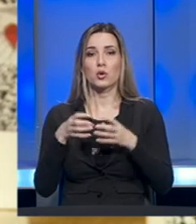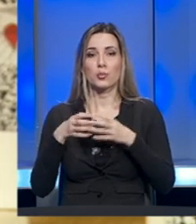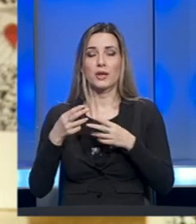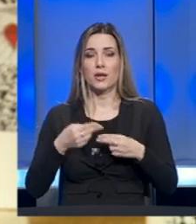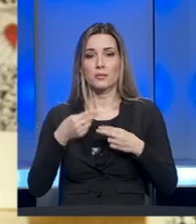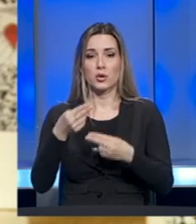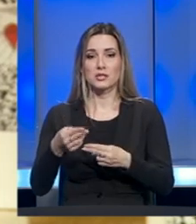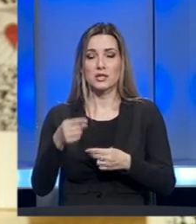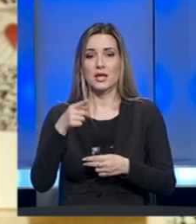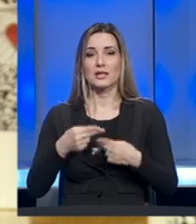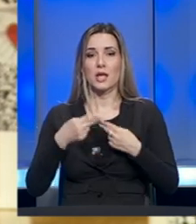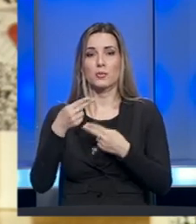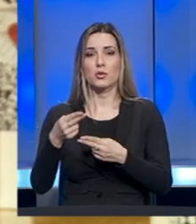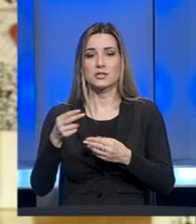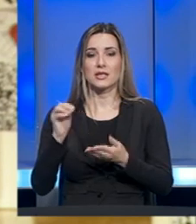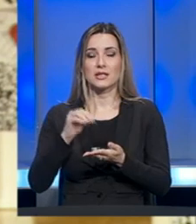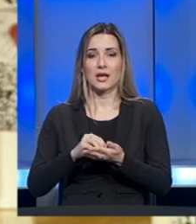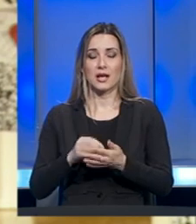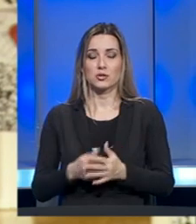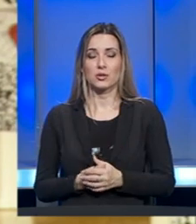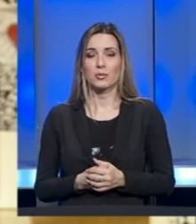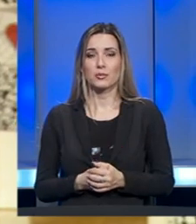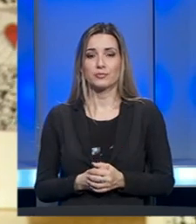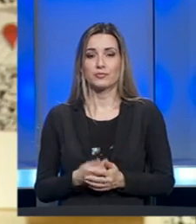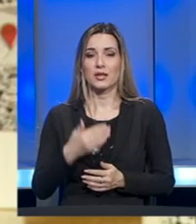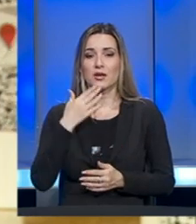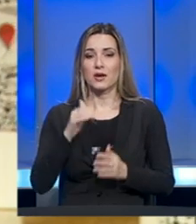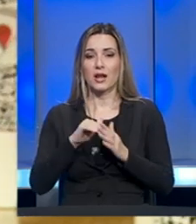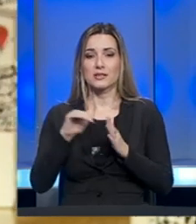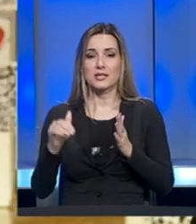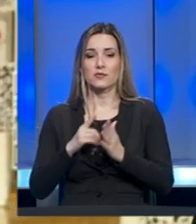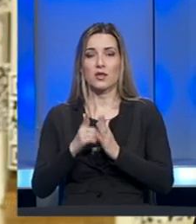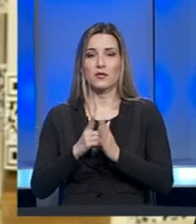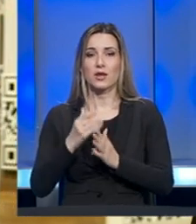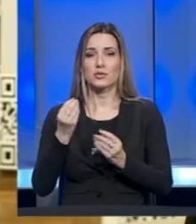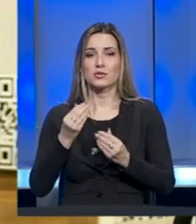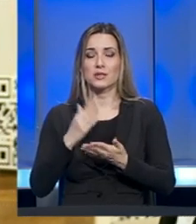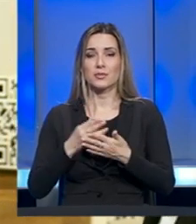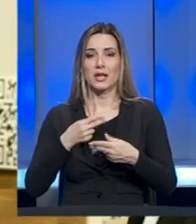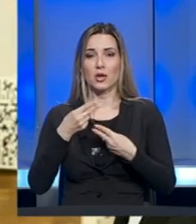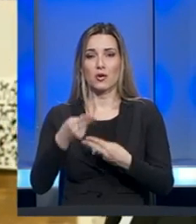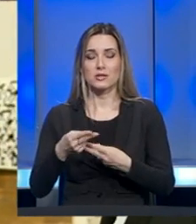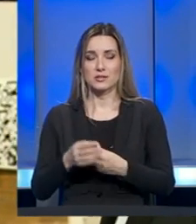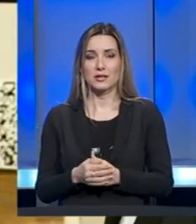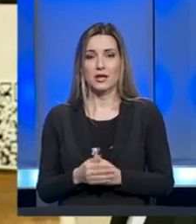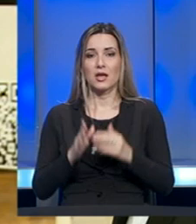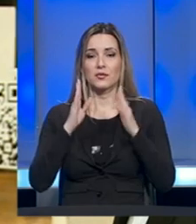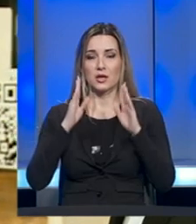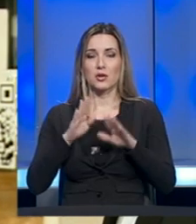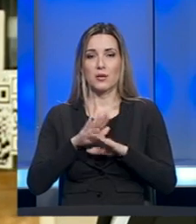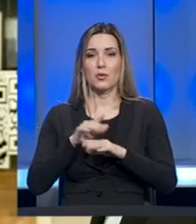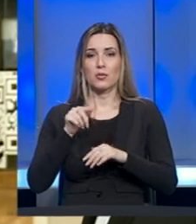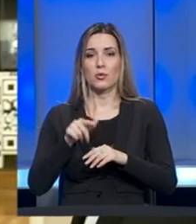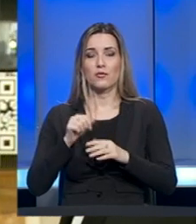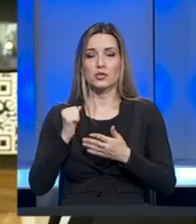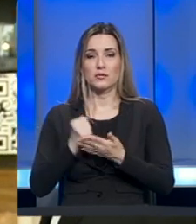posjete i da te posjete zakazujemo. Hvala vam za izvojno vrijeme, hvala što ste bili gosti jutra za sve, i evo vjerujemo svi u